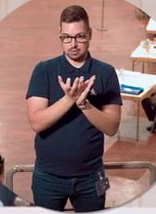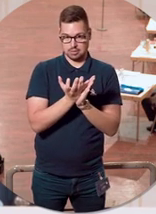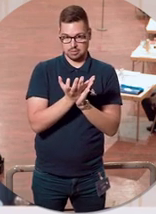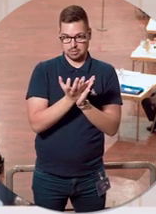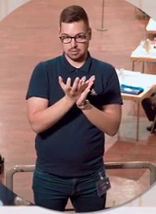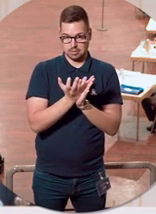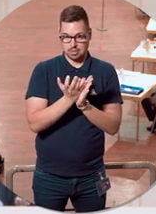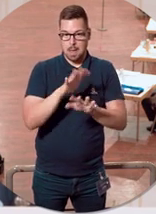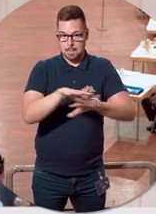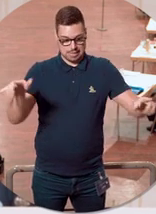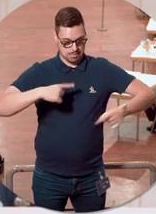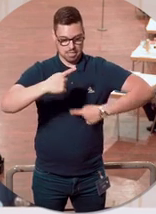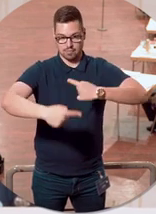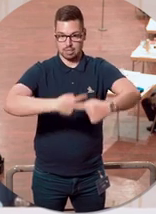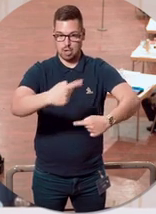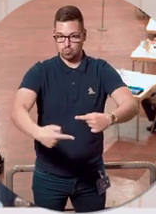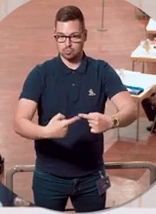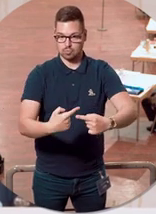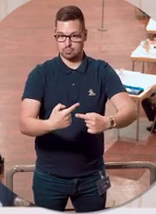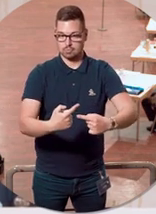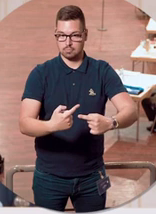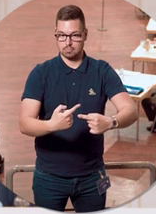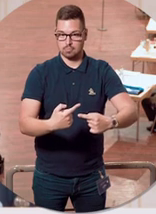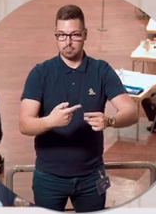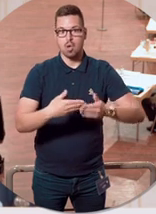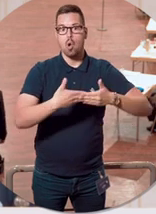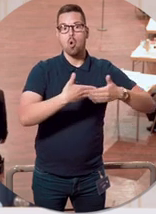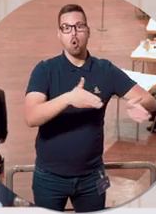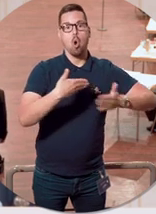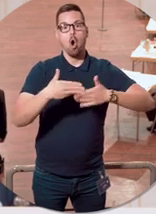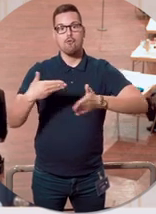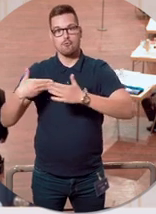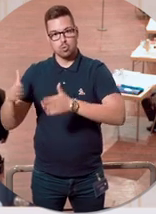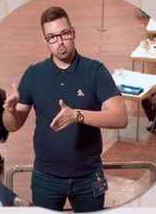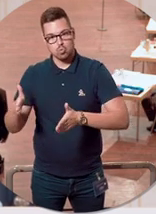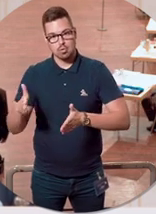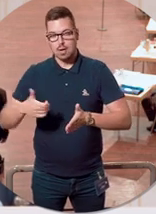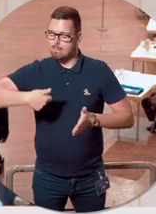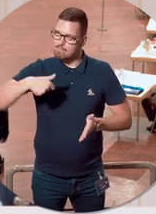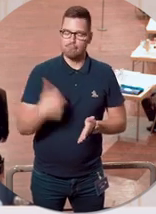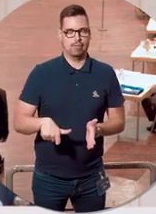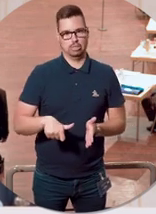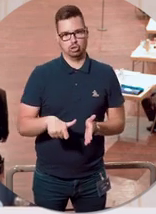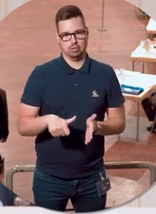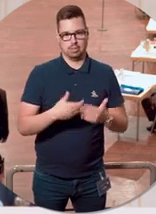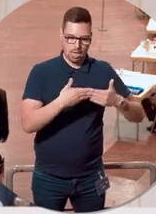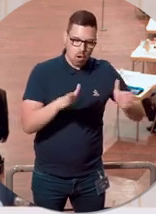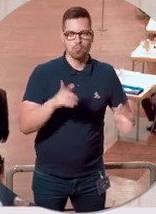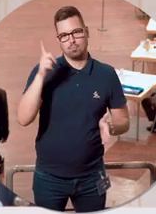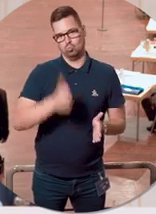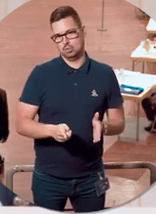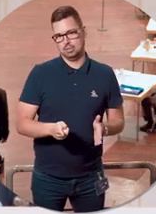weiteren Pandemieverlaufs wir uns zu weiteren Öffnungsschritten geradezu verpflichtet fühlen.